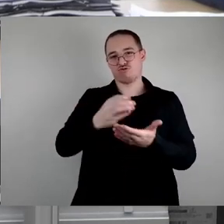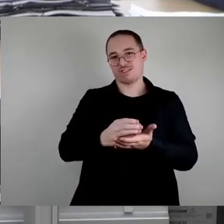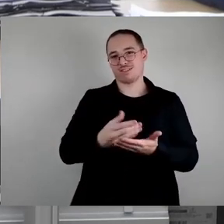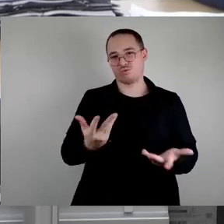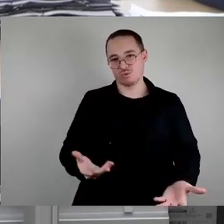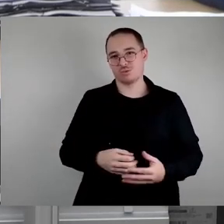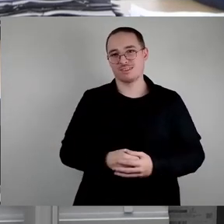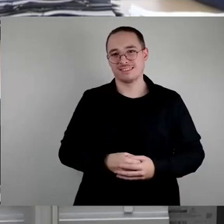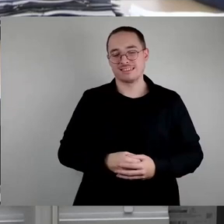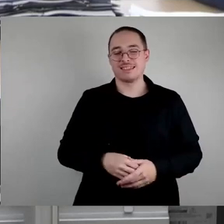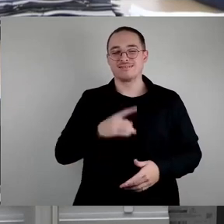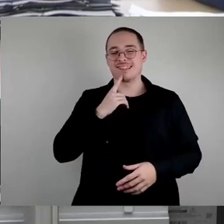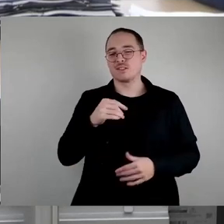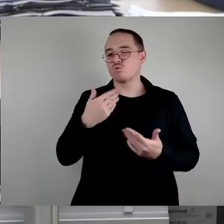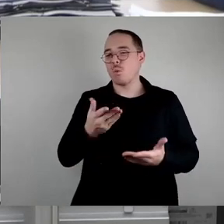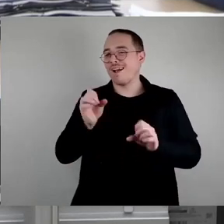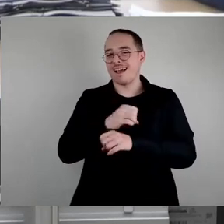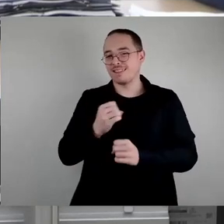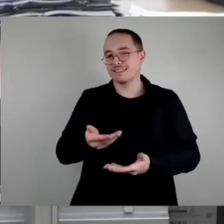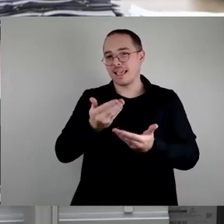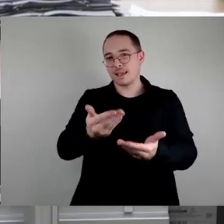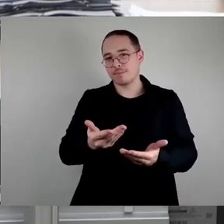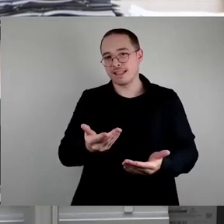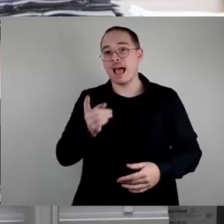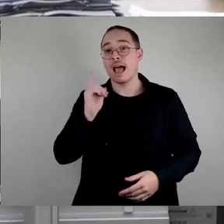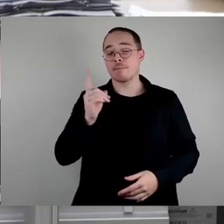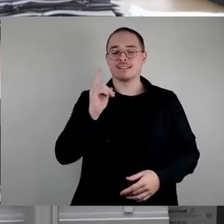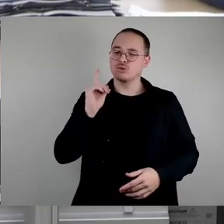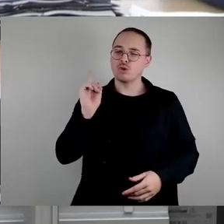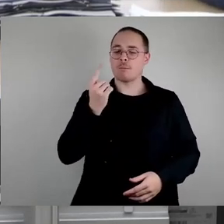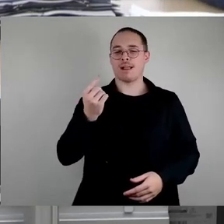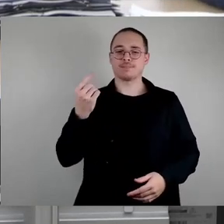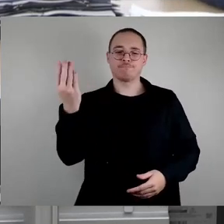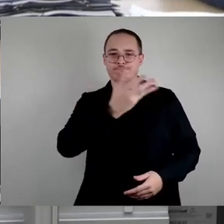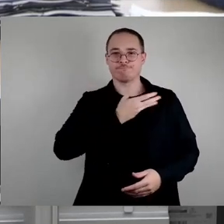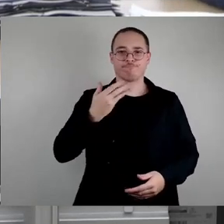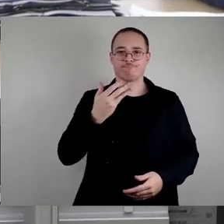nachdenken und deswegen gerne Wunsch an den OB und seinen Direktor,